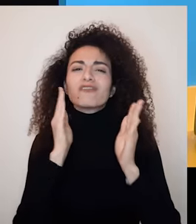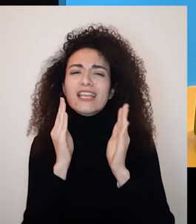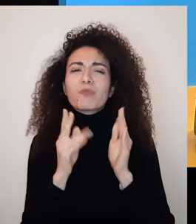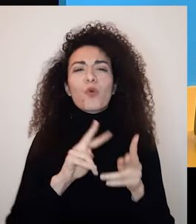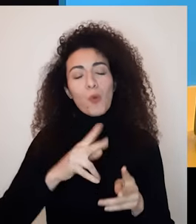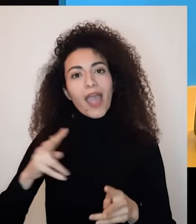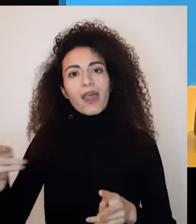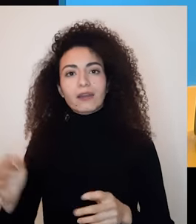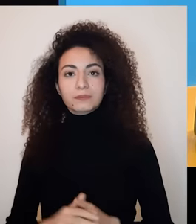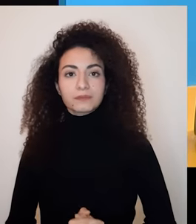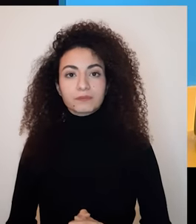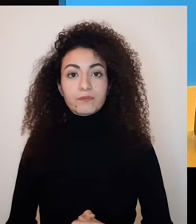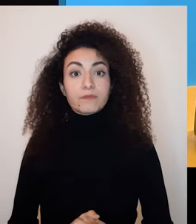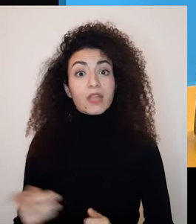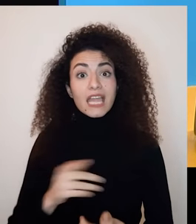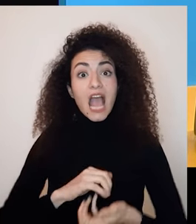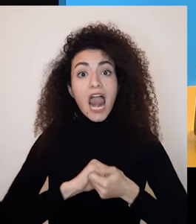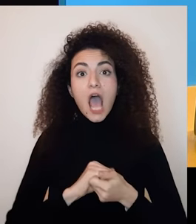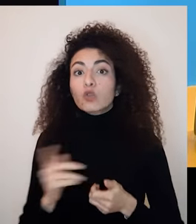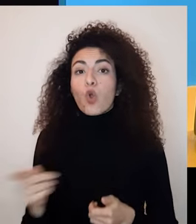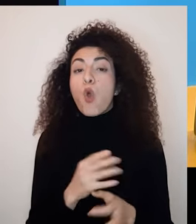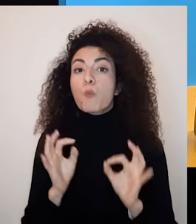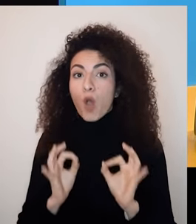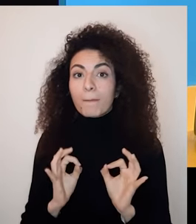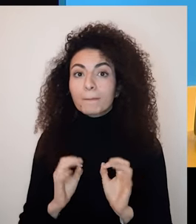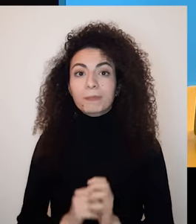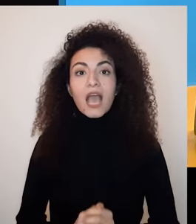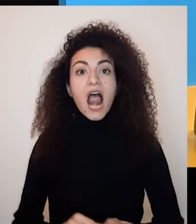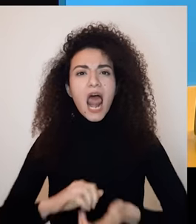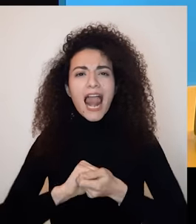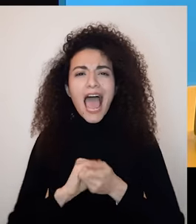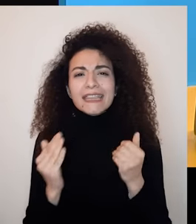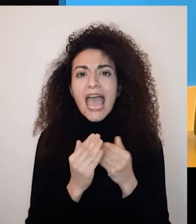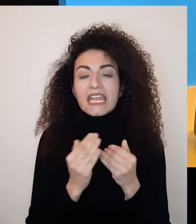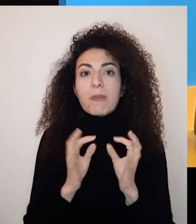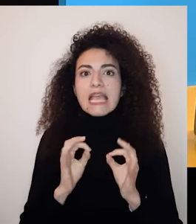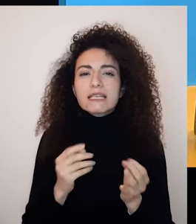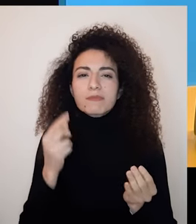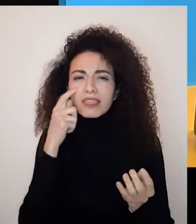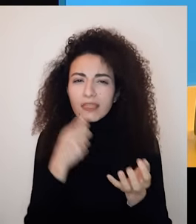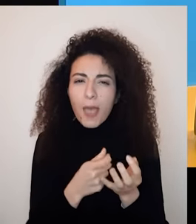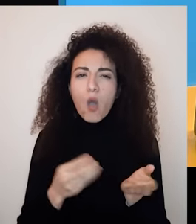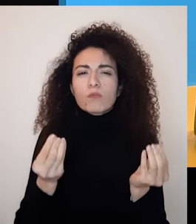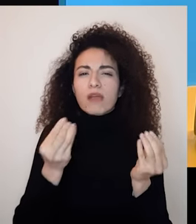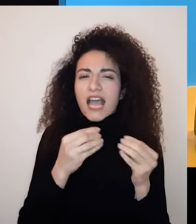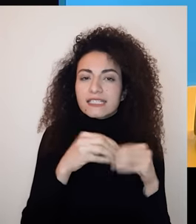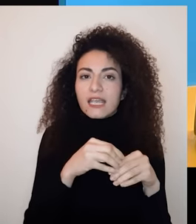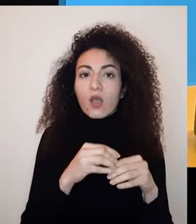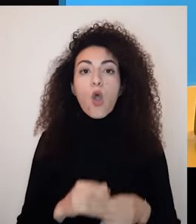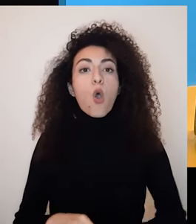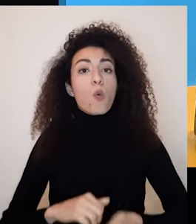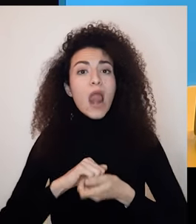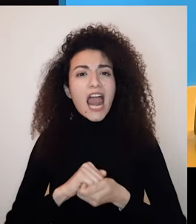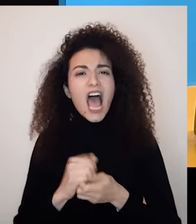علاقات قريبة وصلبة وعدد آخر من العلاقات الأبعد مثل العلاقات مع الأصدقاء السابقين أو معارف عامة